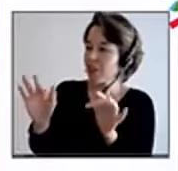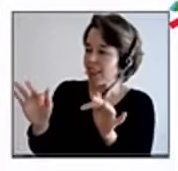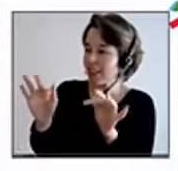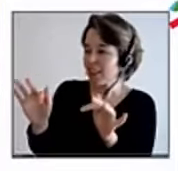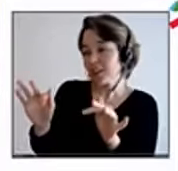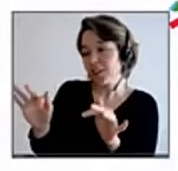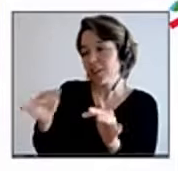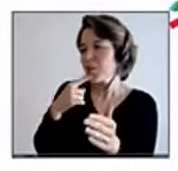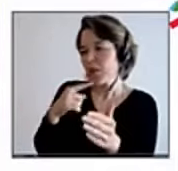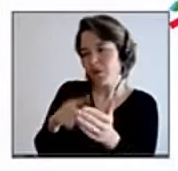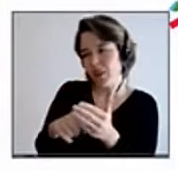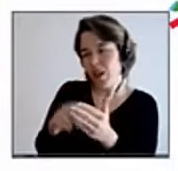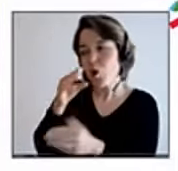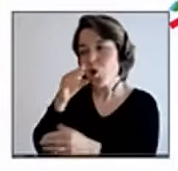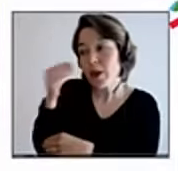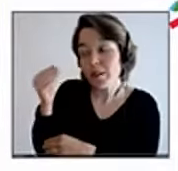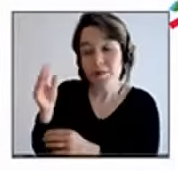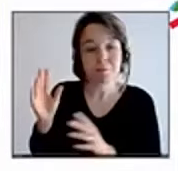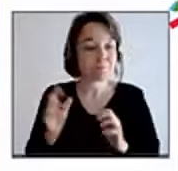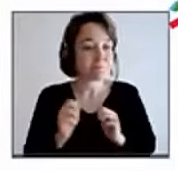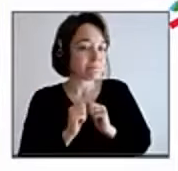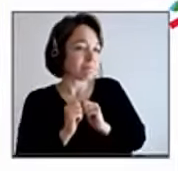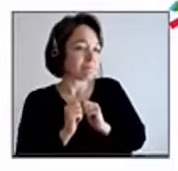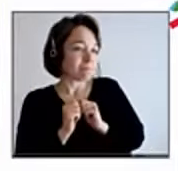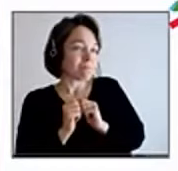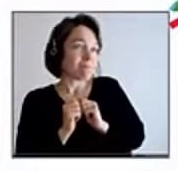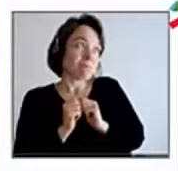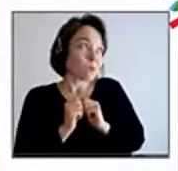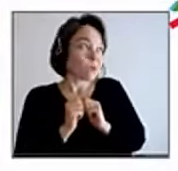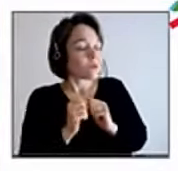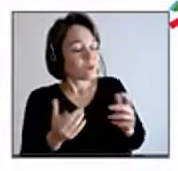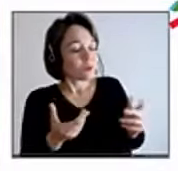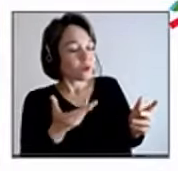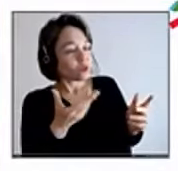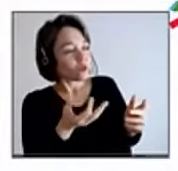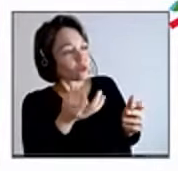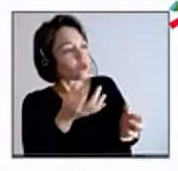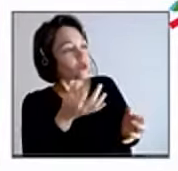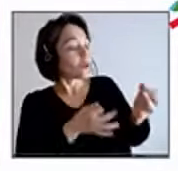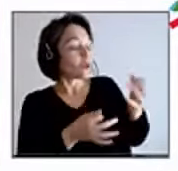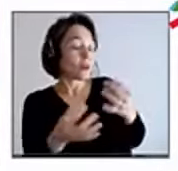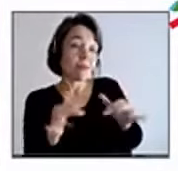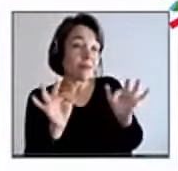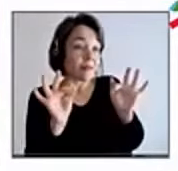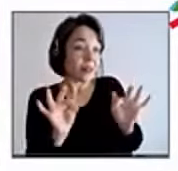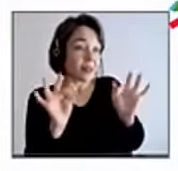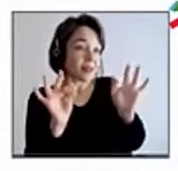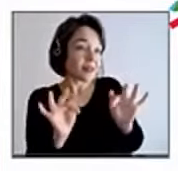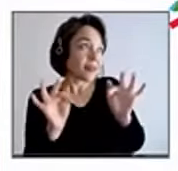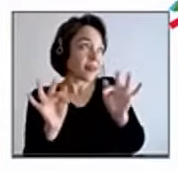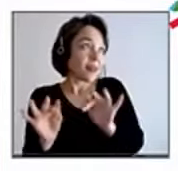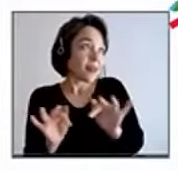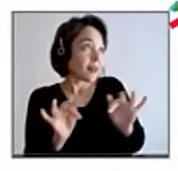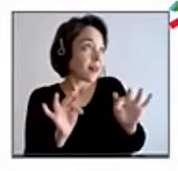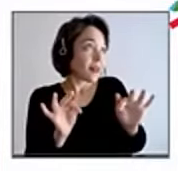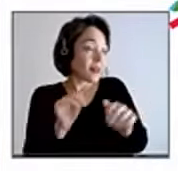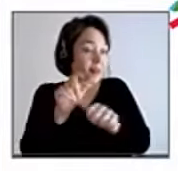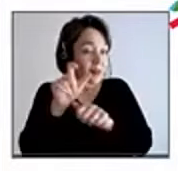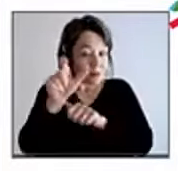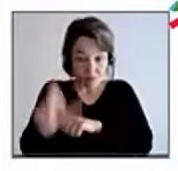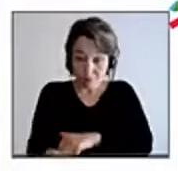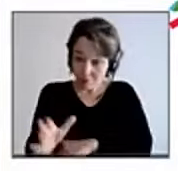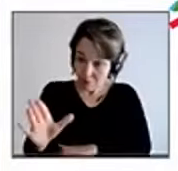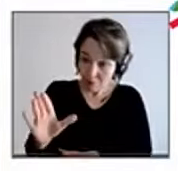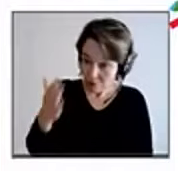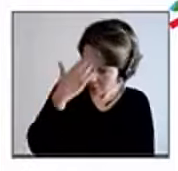je le ressens quand j'entends ce mot-là. Pour moi, effectivement, la fraternité, c'est tout simplement envisager l'autre, envisager l'autre